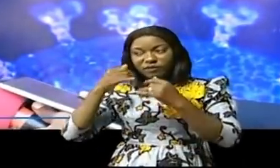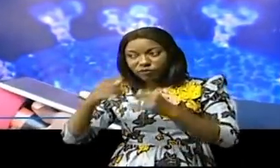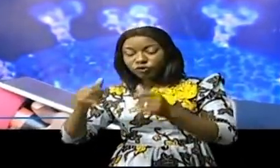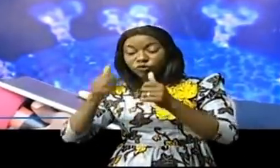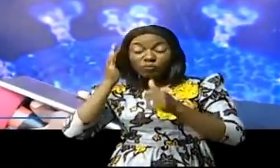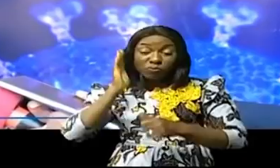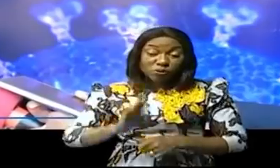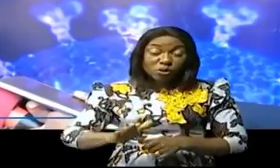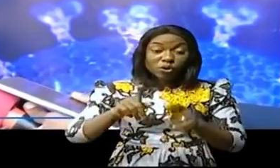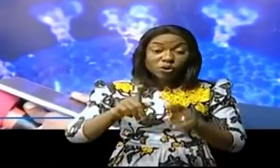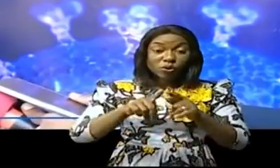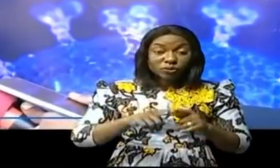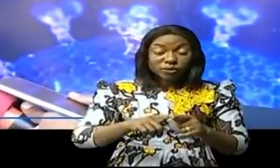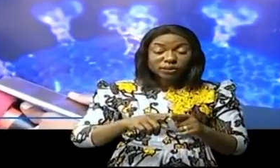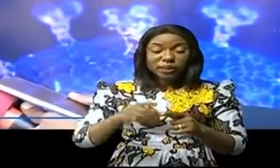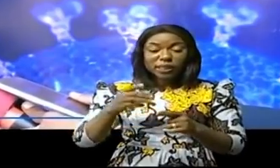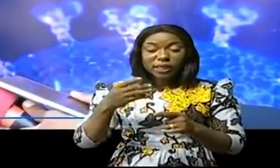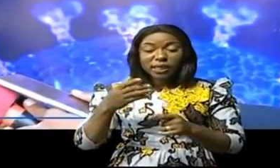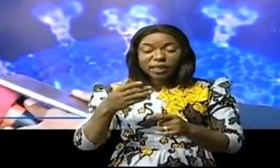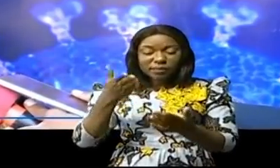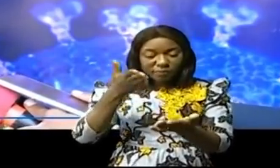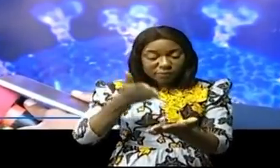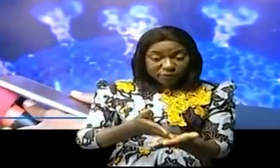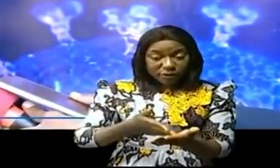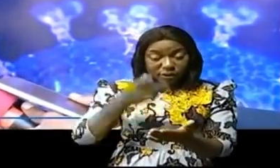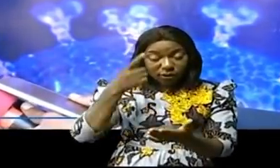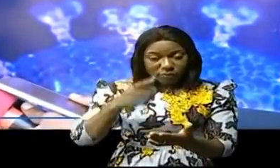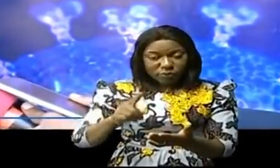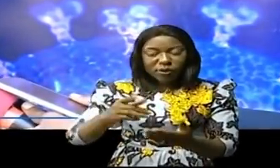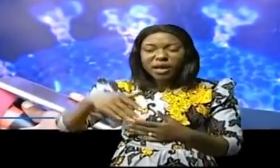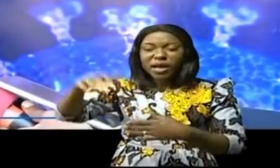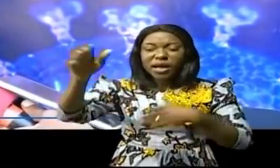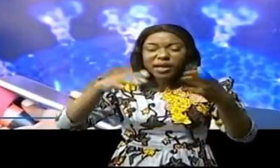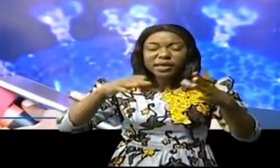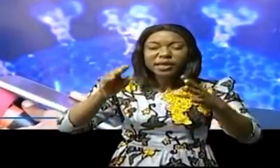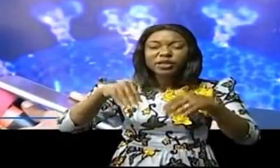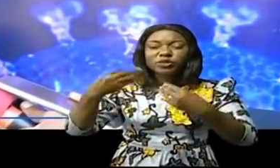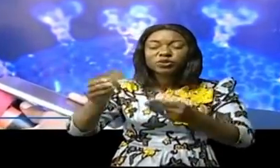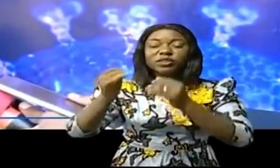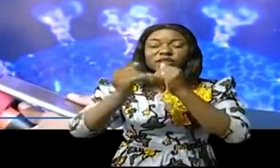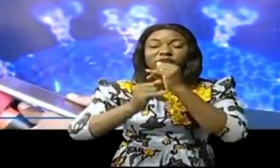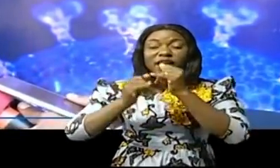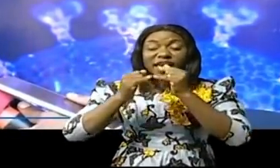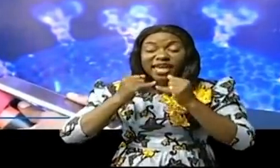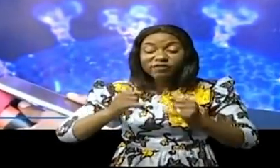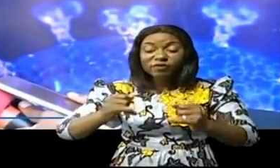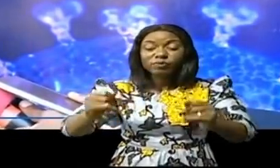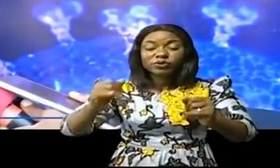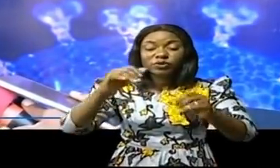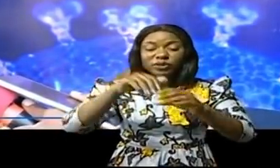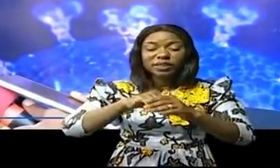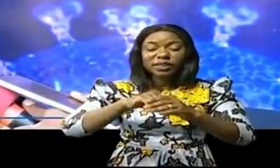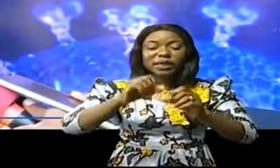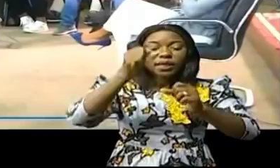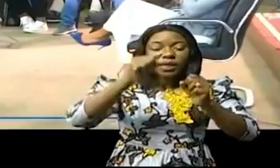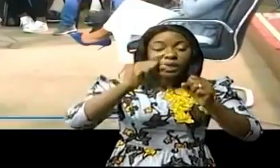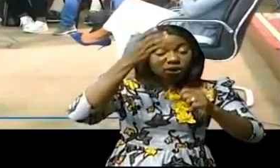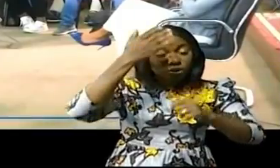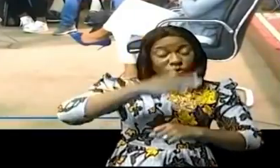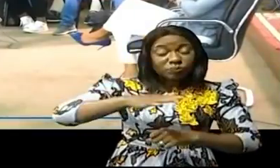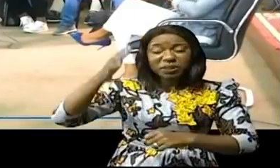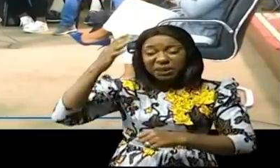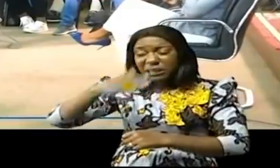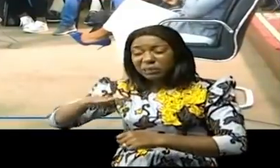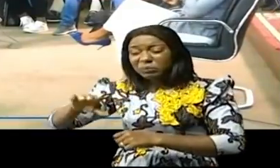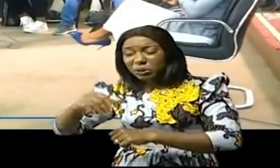que nous puissions avoir aussi des éléments qu'il faut pour que nous puissions aussi aller donner l'information qu'il faut dans nos différentes institutions. Un